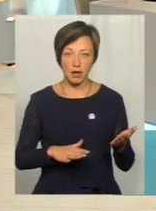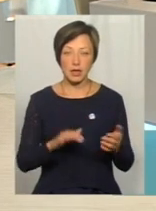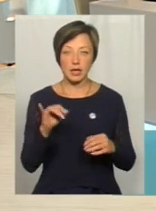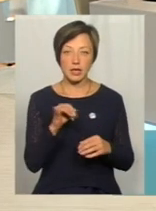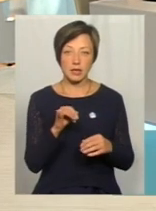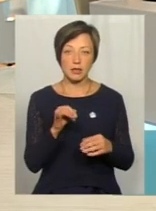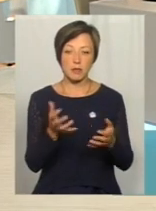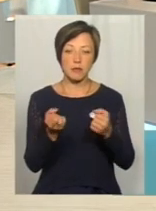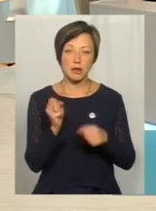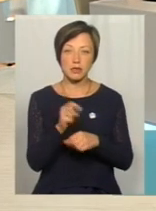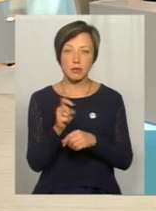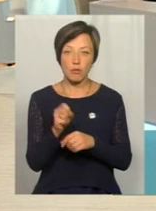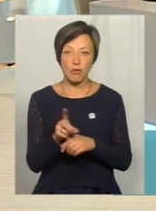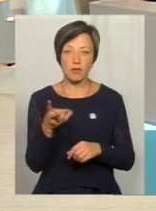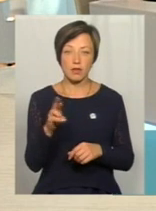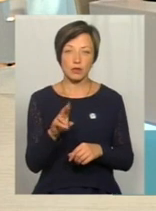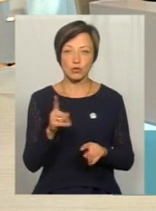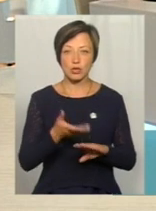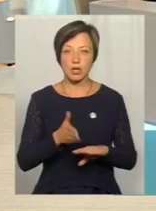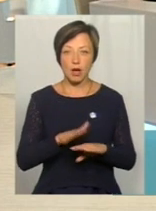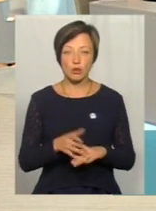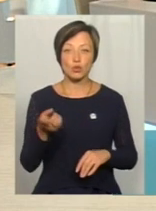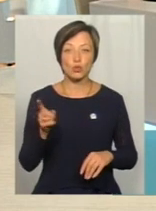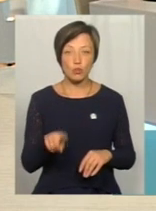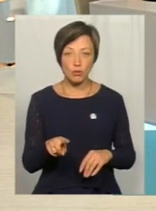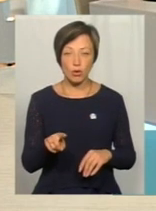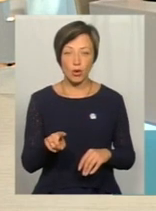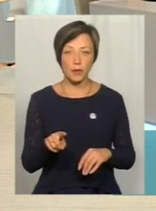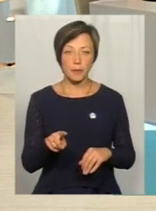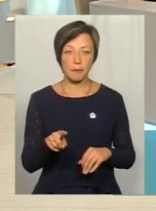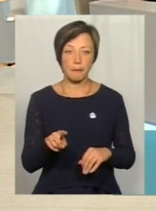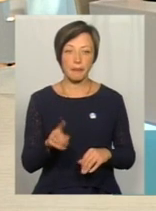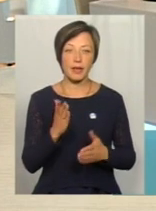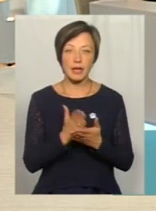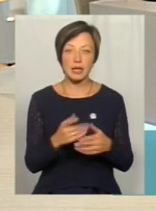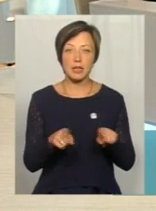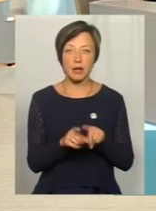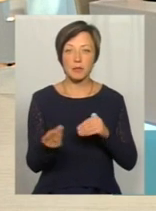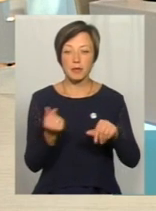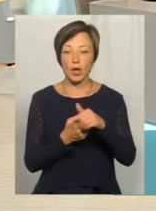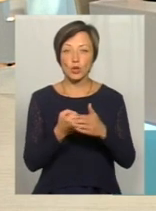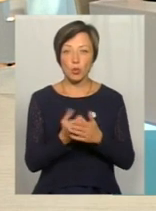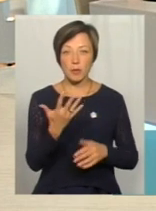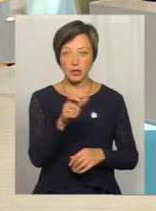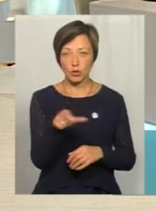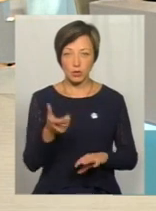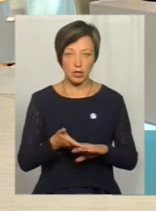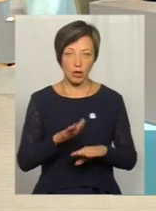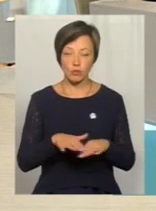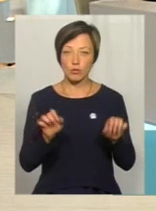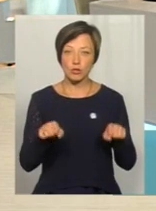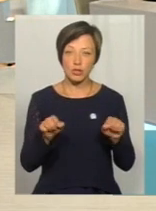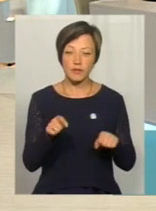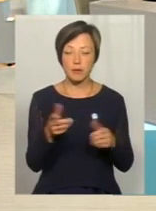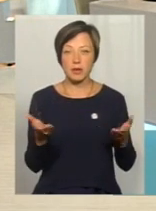приймати замовлення, і, ну, дуже тяжко. Тому, якби, ну, є такі підприємства до п'яти людей, їм дуже тяжко. Можливо,